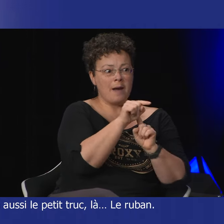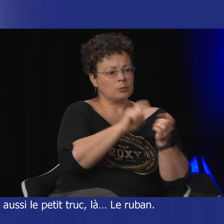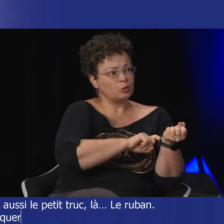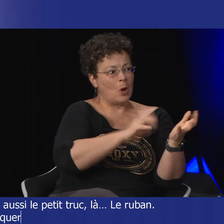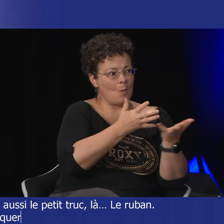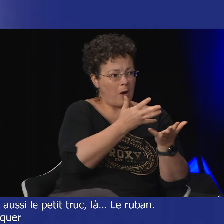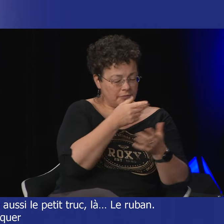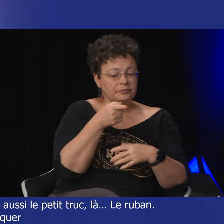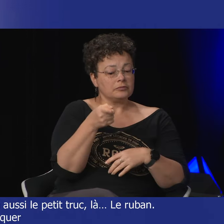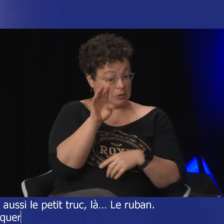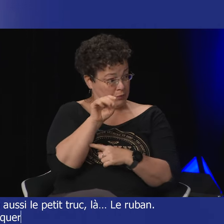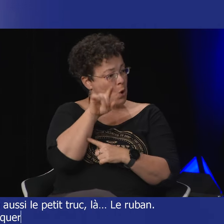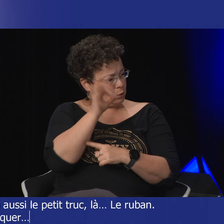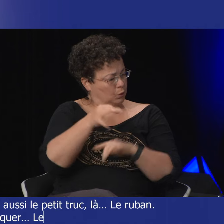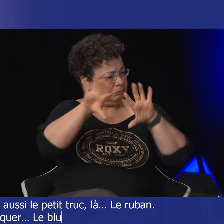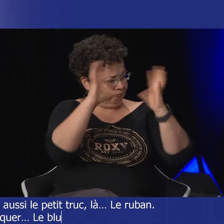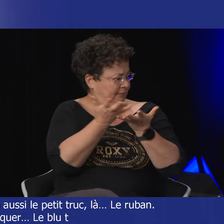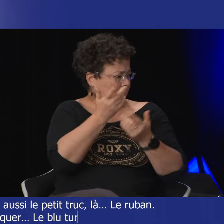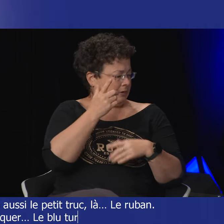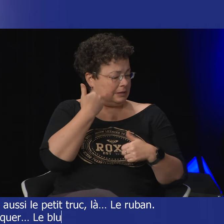le bleu turquoise